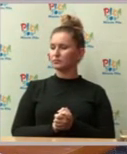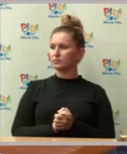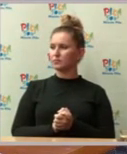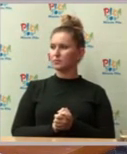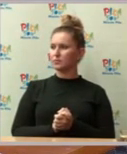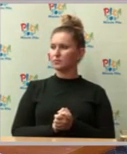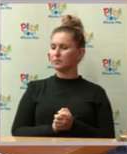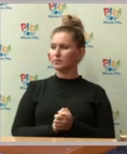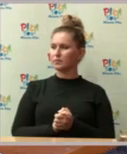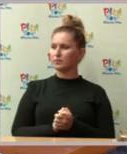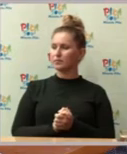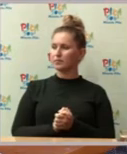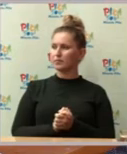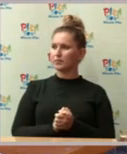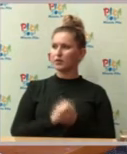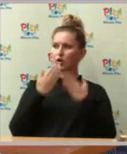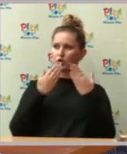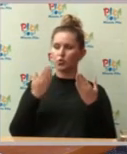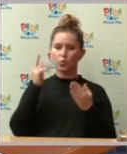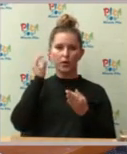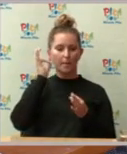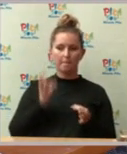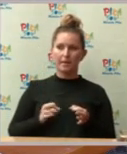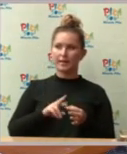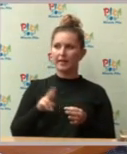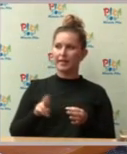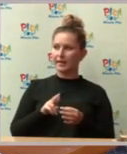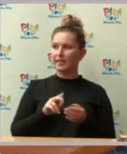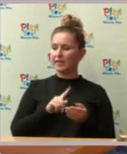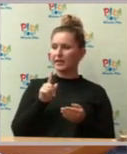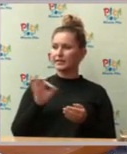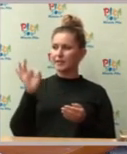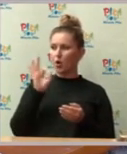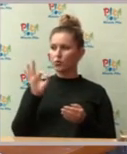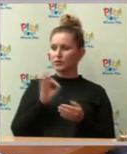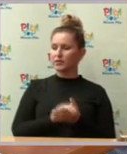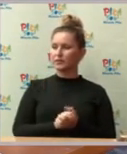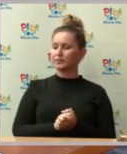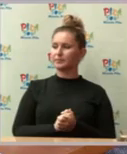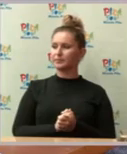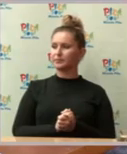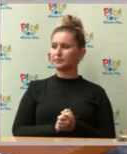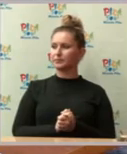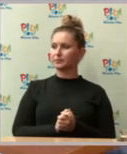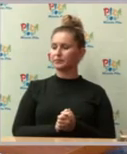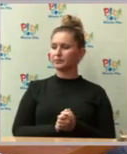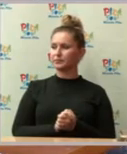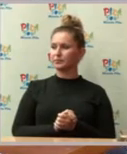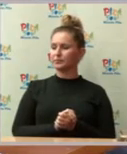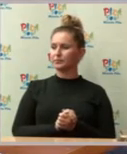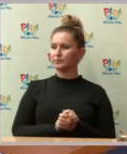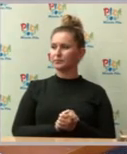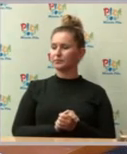Pięknie. Dziękuję pani radnej za ocenę tego, co działo się w weekend